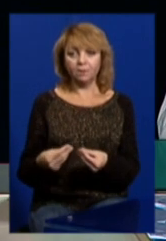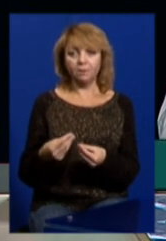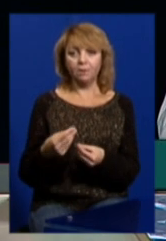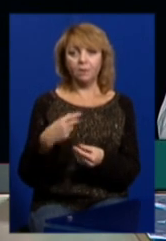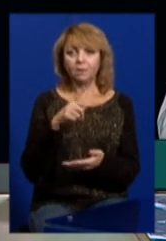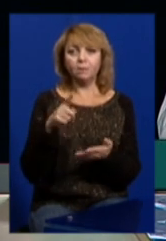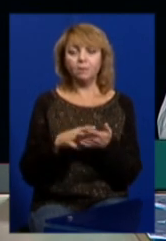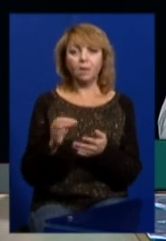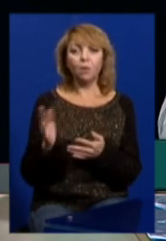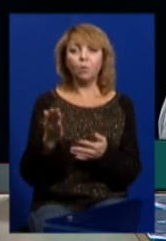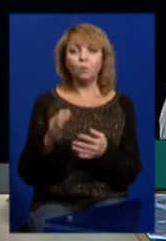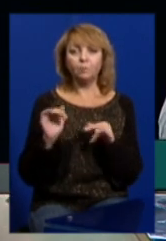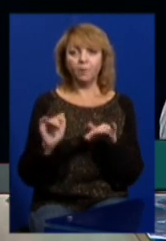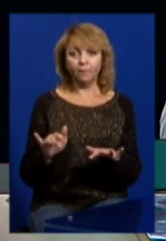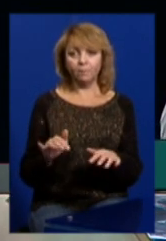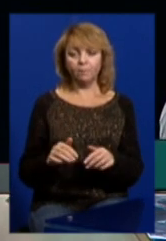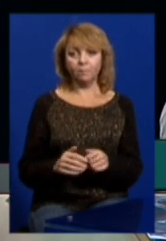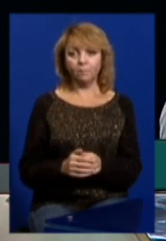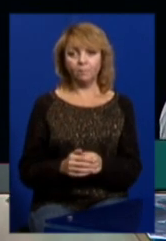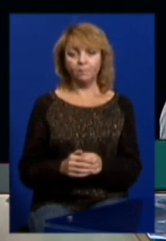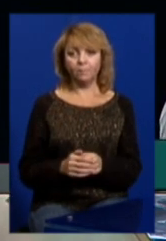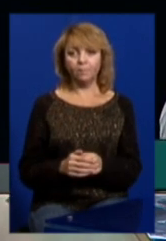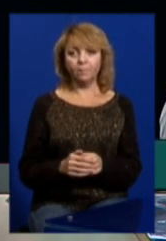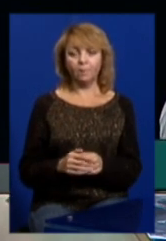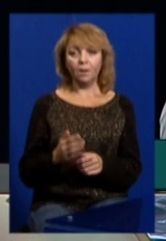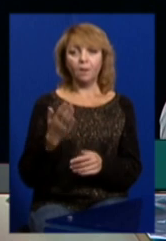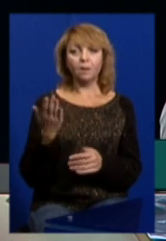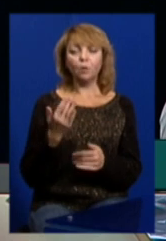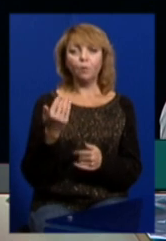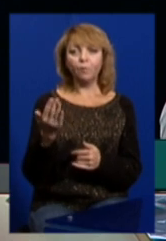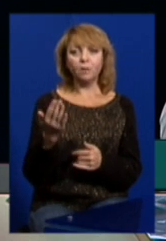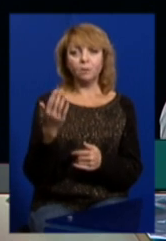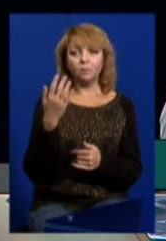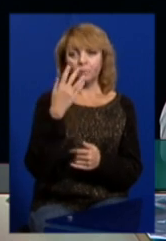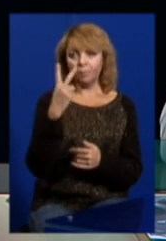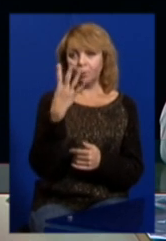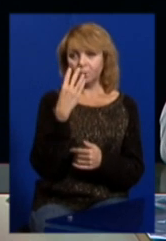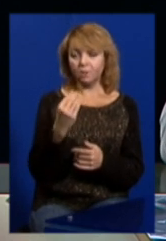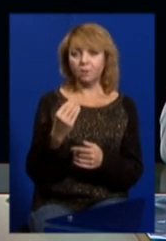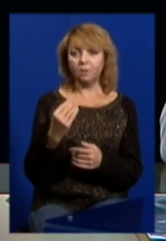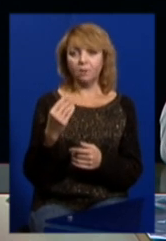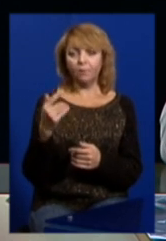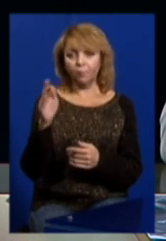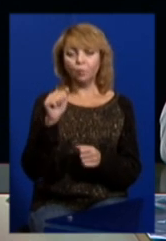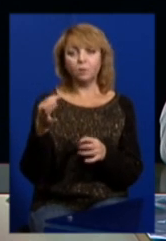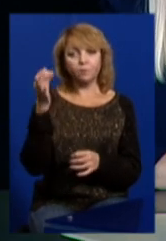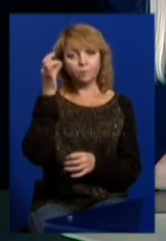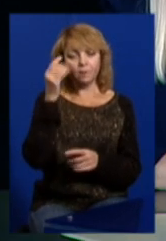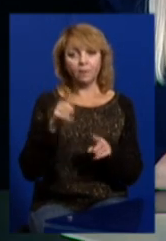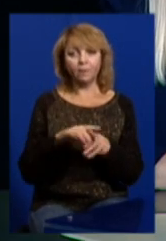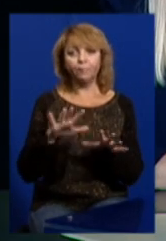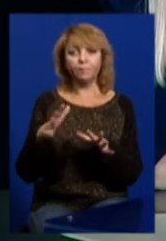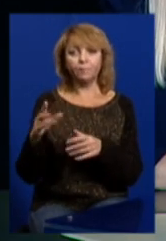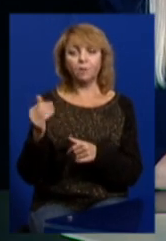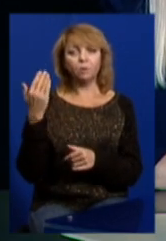якої справи. Як голова асоціації профільної, так, ви можете згадати такі випадки за